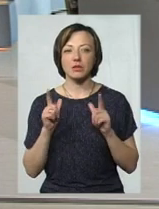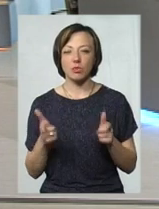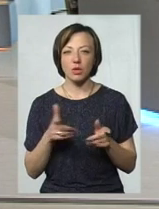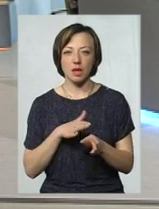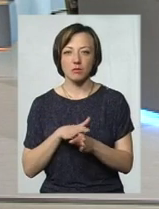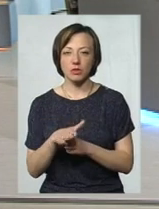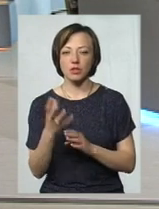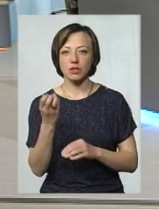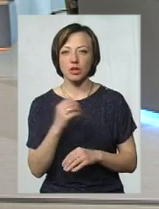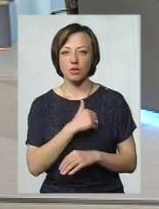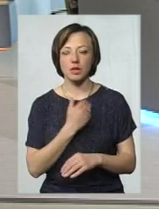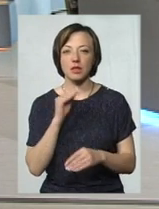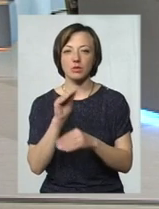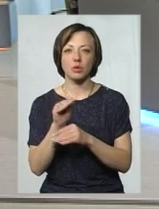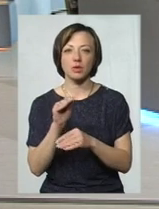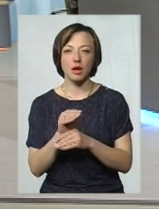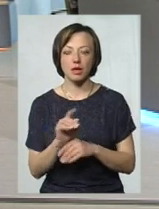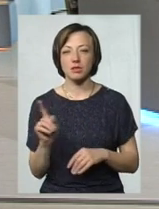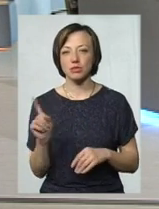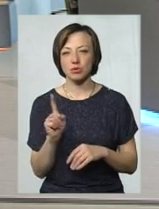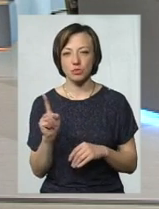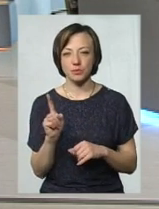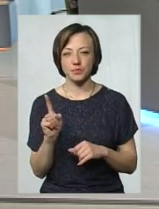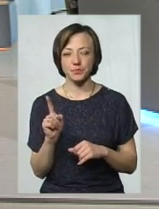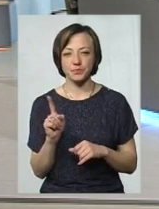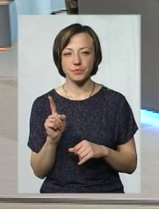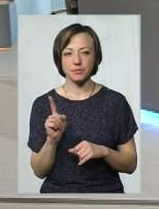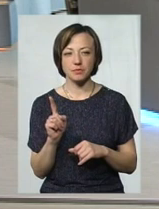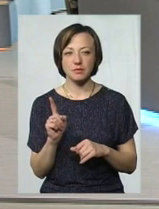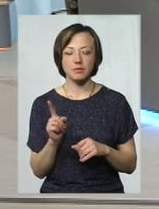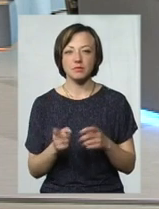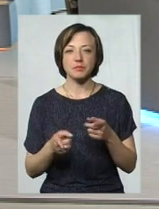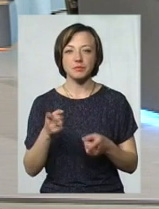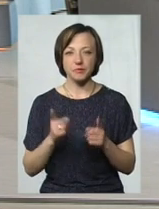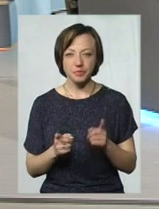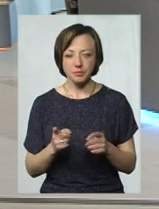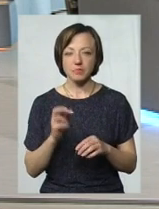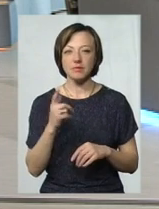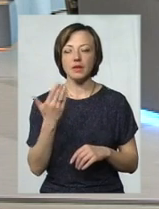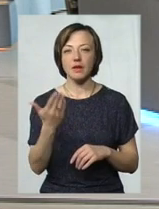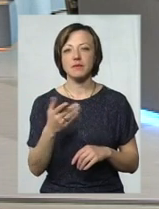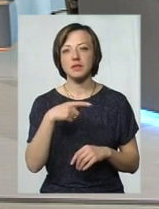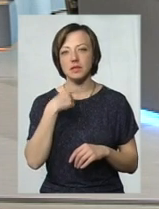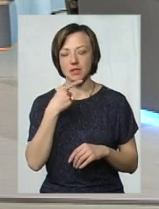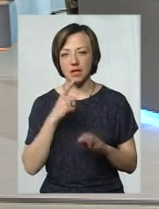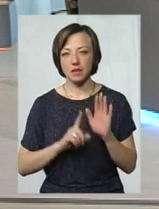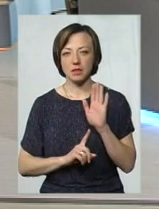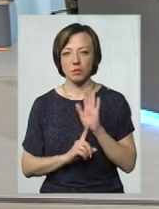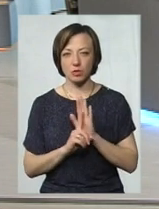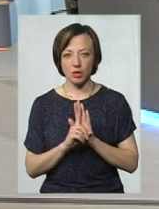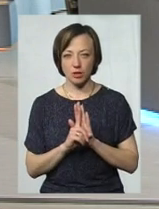І ще хотіла би додати, що дійсно, як ви сказали на початку,